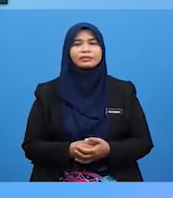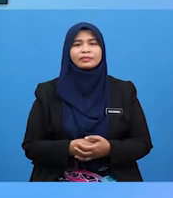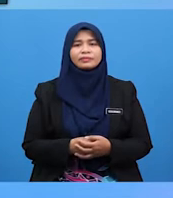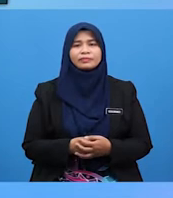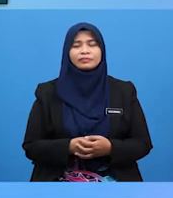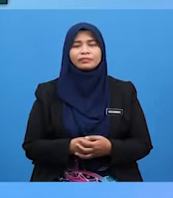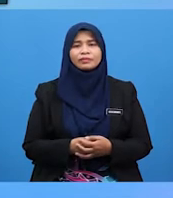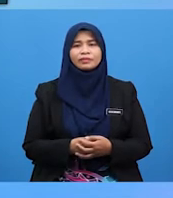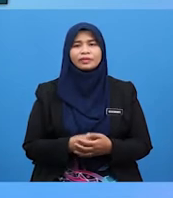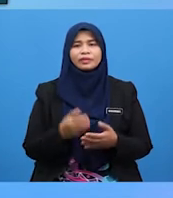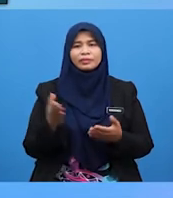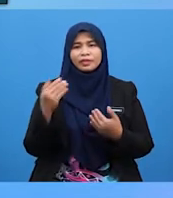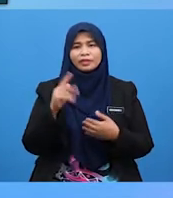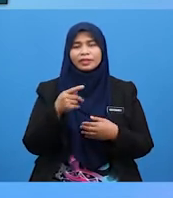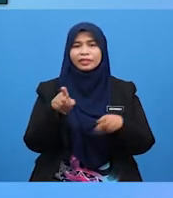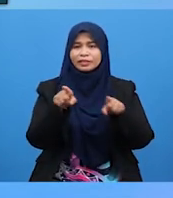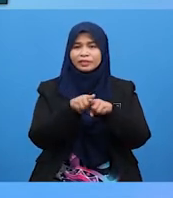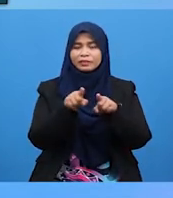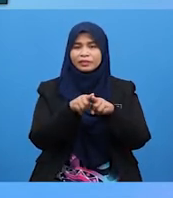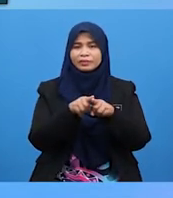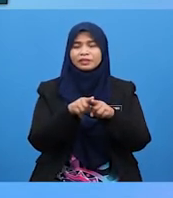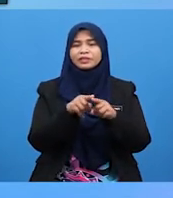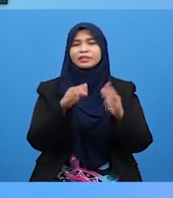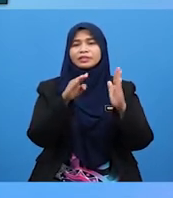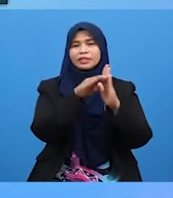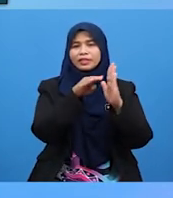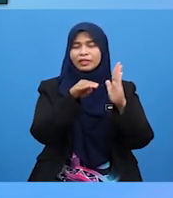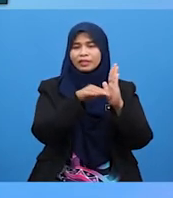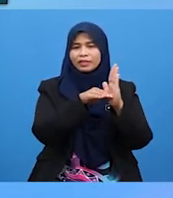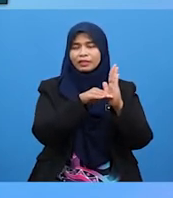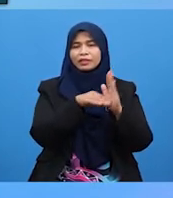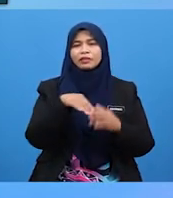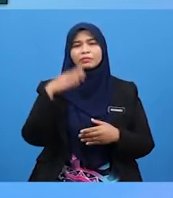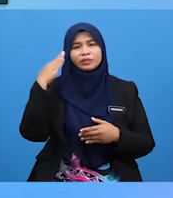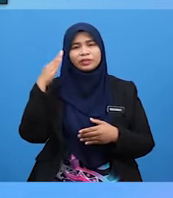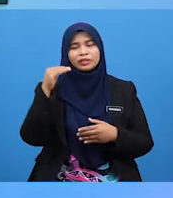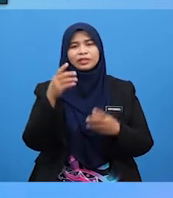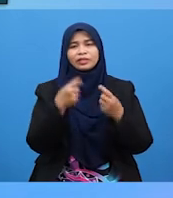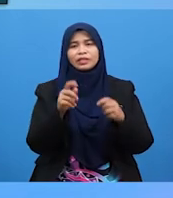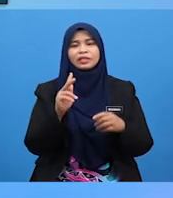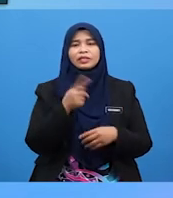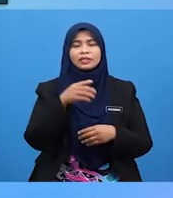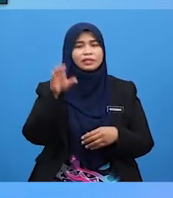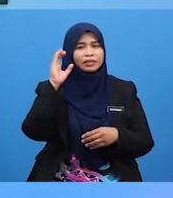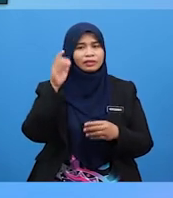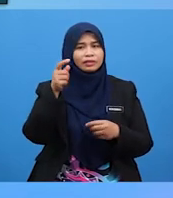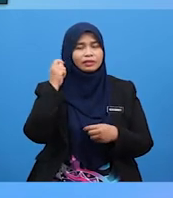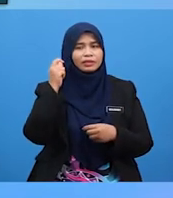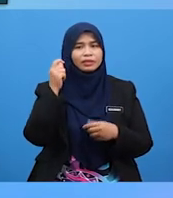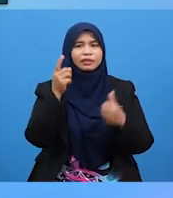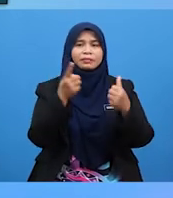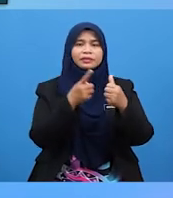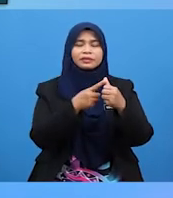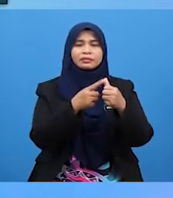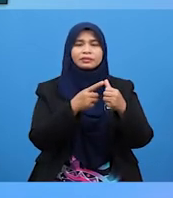Mari kita sama-sama senaraikan bunyi yang telah kita dengar sebentar tadi. Bunyi yang